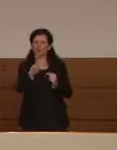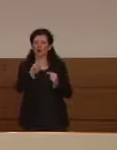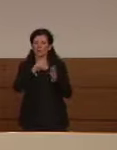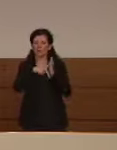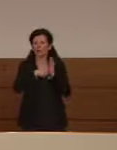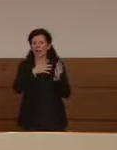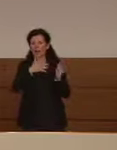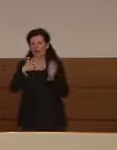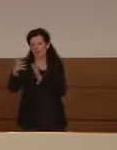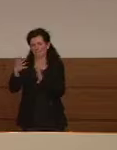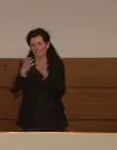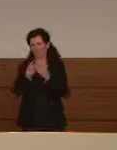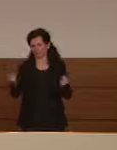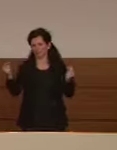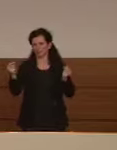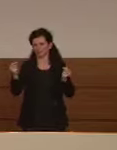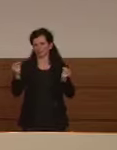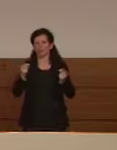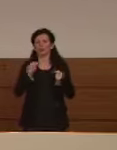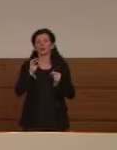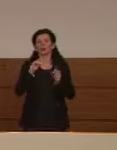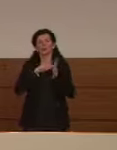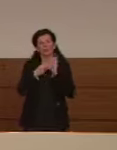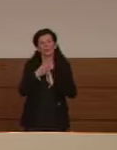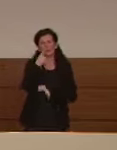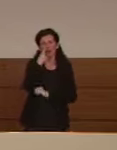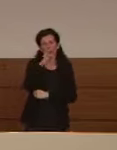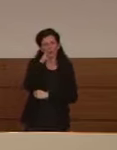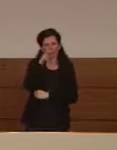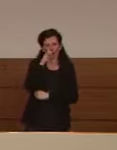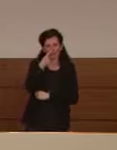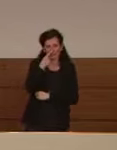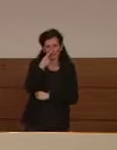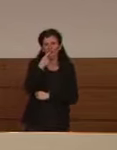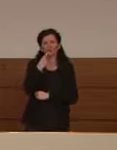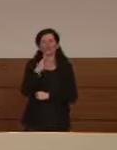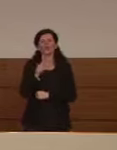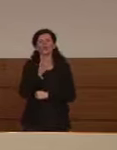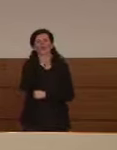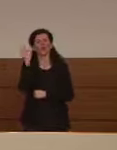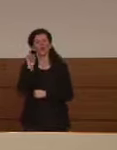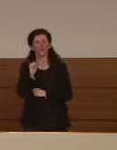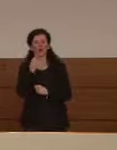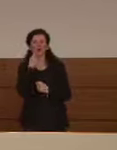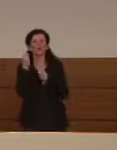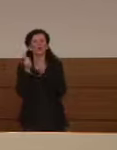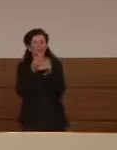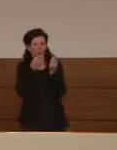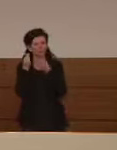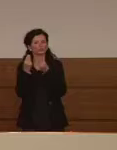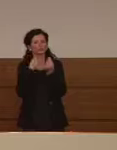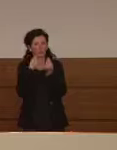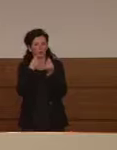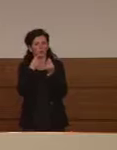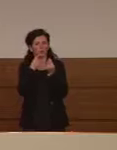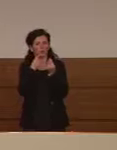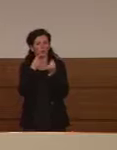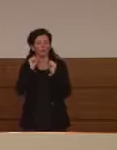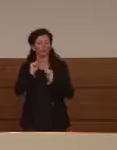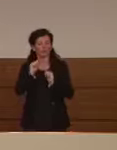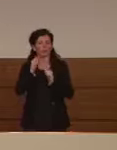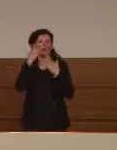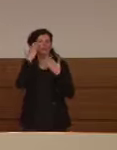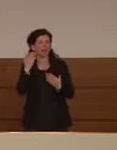'epitelio per esempio olfattivo può esserci che è un'assenza di gusto per talvolta che è dovuto a un danno dell